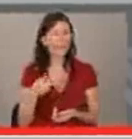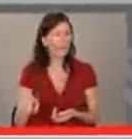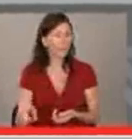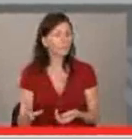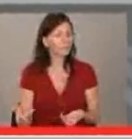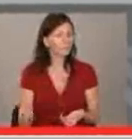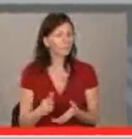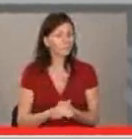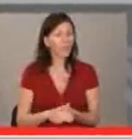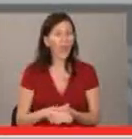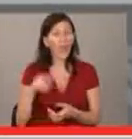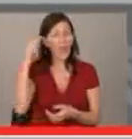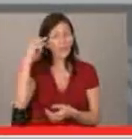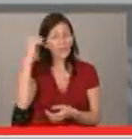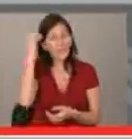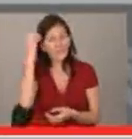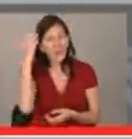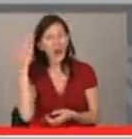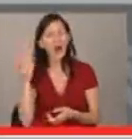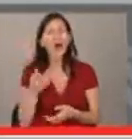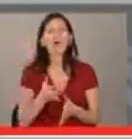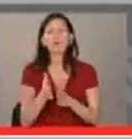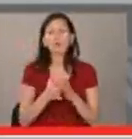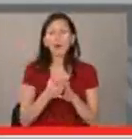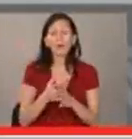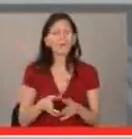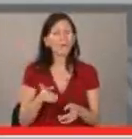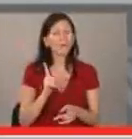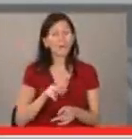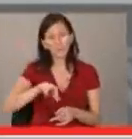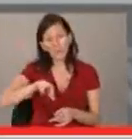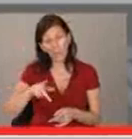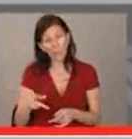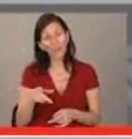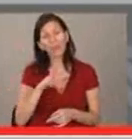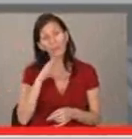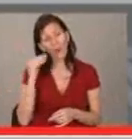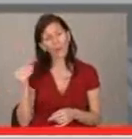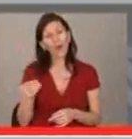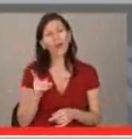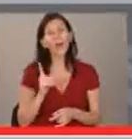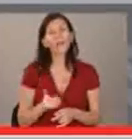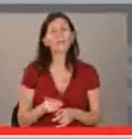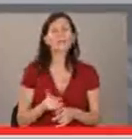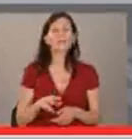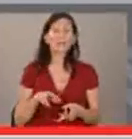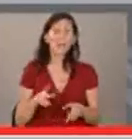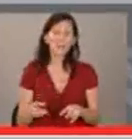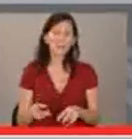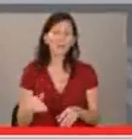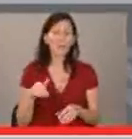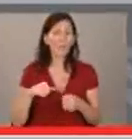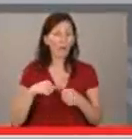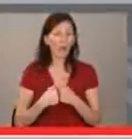Няма смисъл. Съвестта на хората, не знам самите хората. Българите общите трябва да се променят, защото в България нещата повече стоят така. В България стават най-много